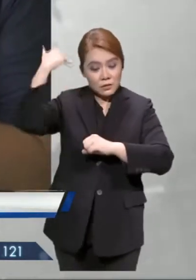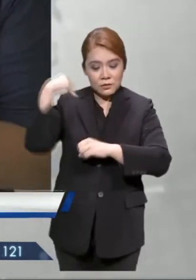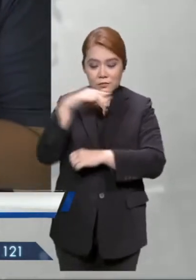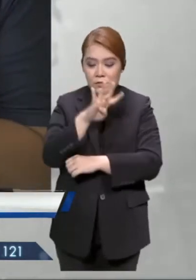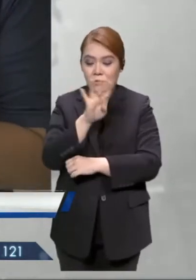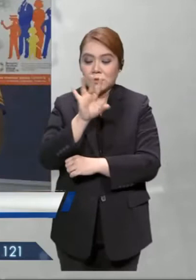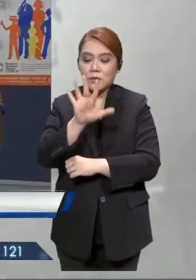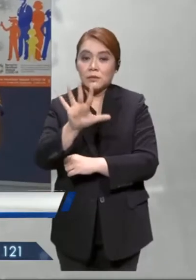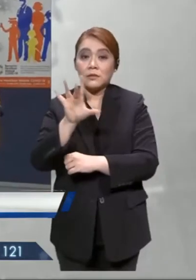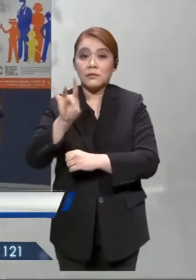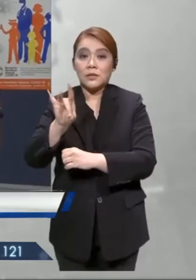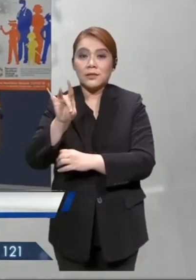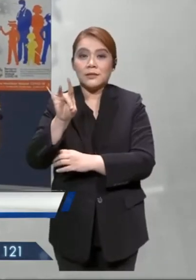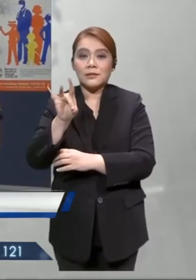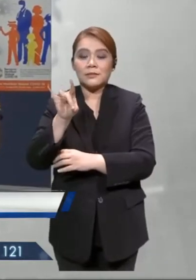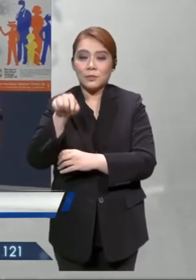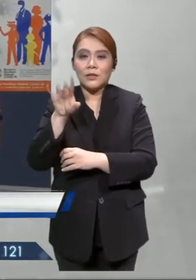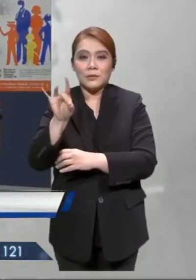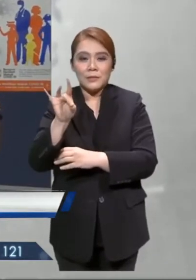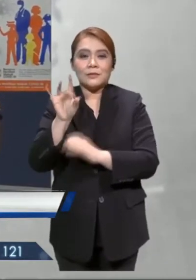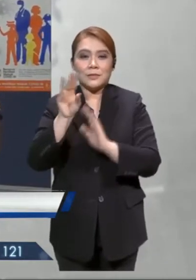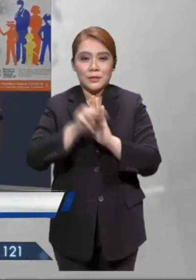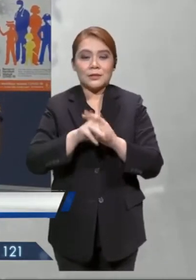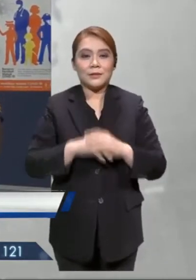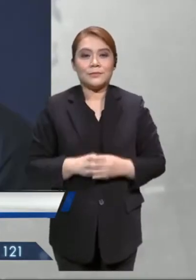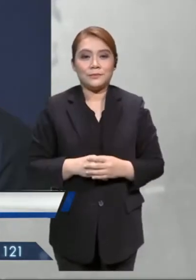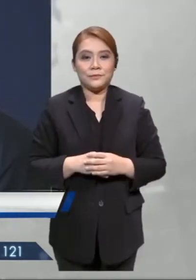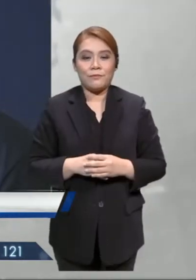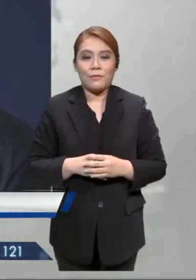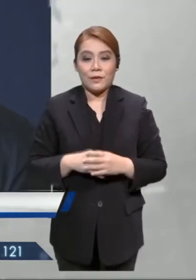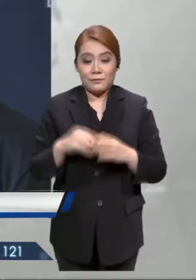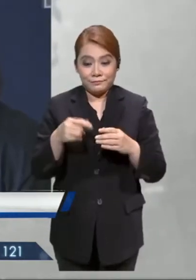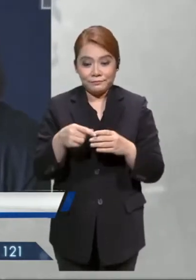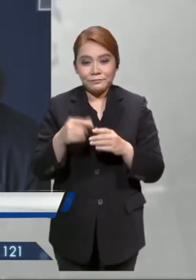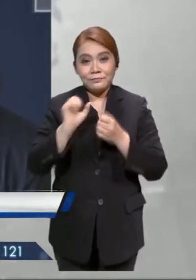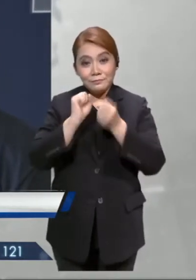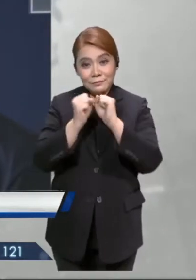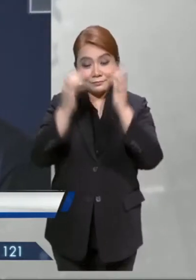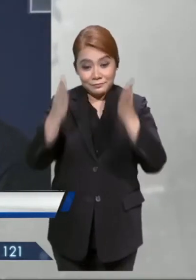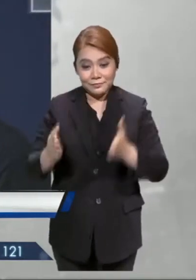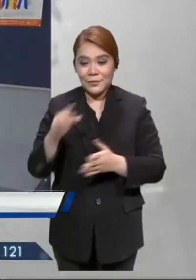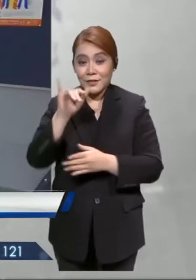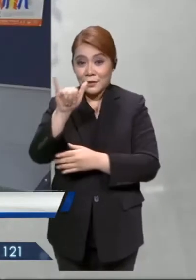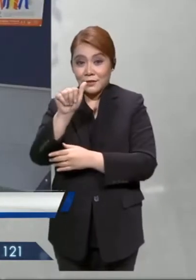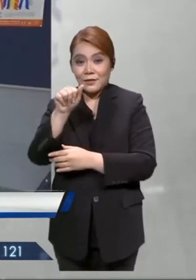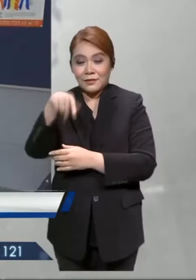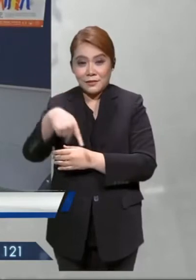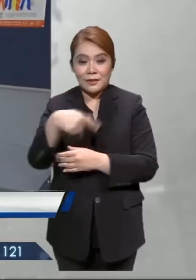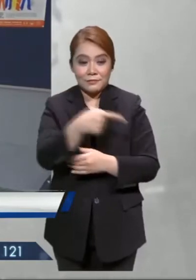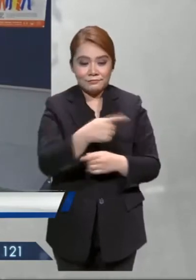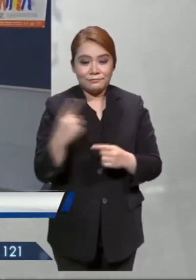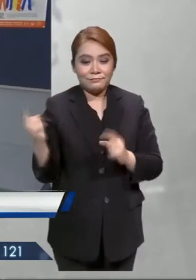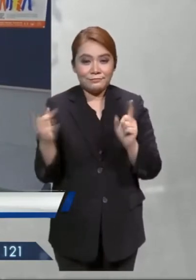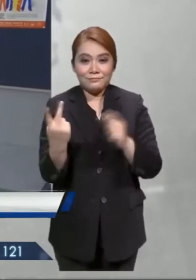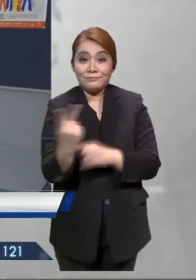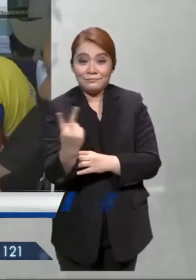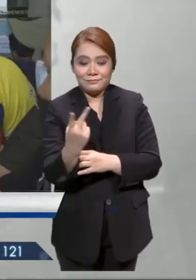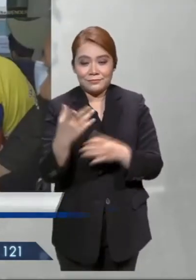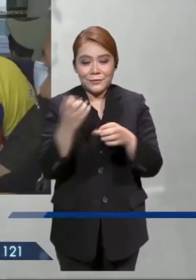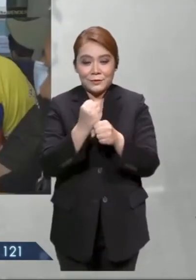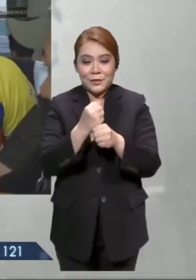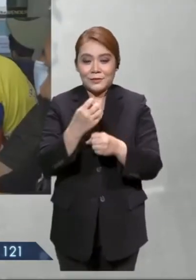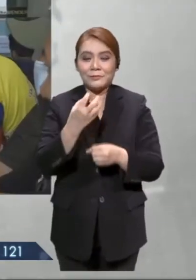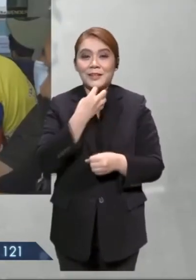.28 meter. Sementara itu Kony Chokan Ni atlet dari Negeri Sembilan Yap Jingzan masing-masing beraih perak dan kanser.